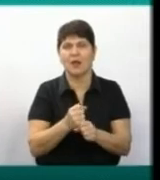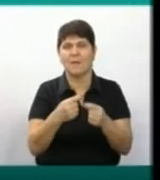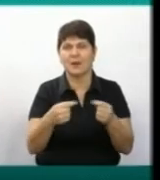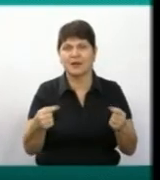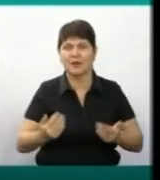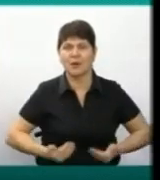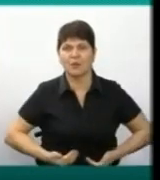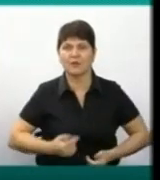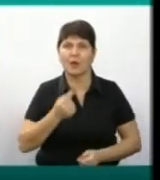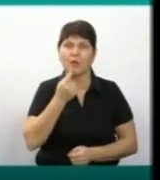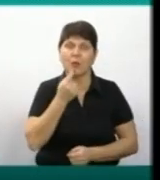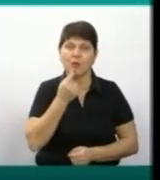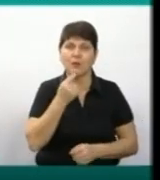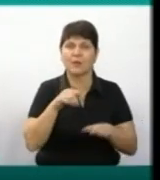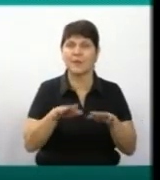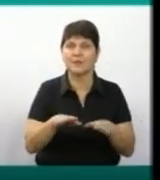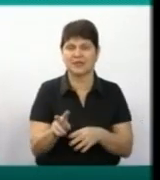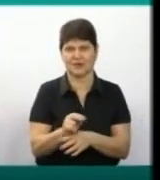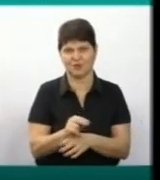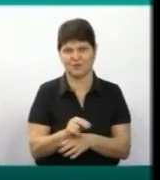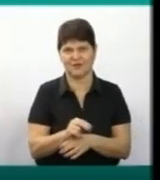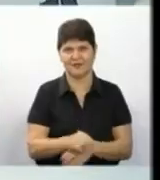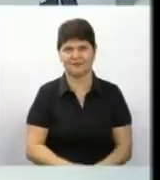прийти туди, спробувати на місці їх поремонтувати.